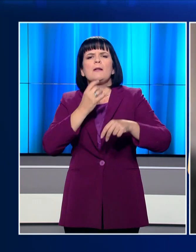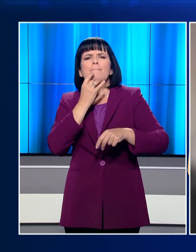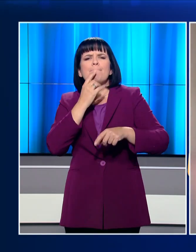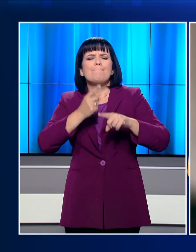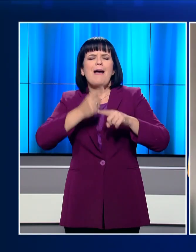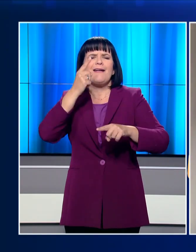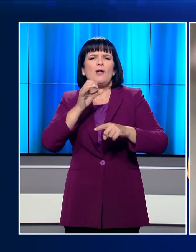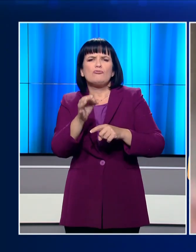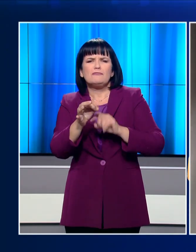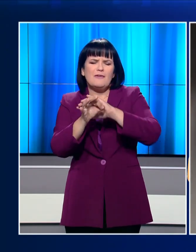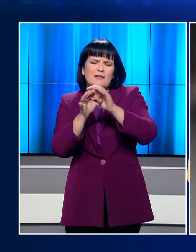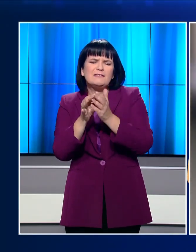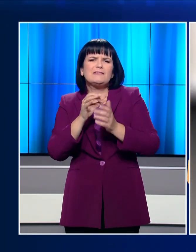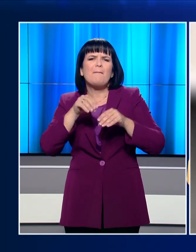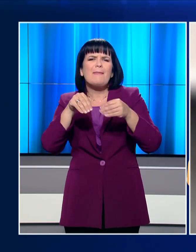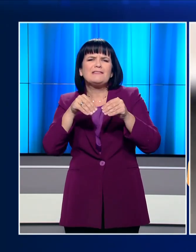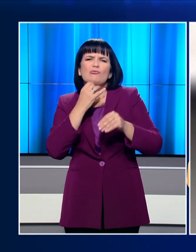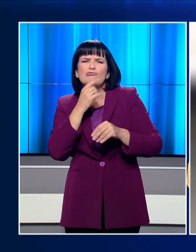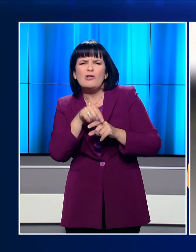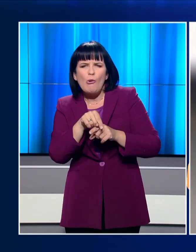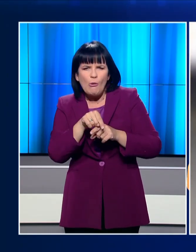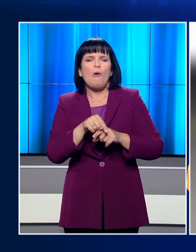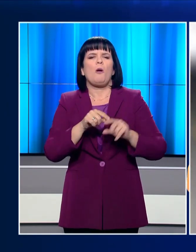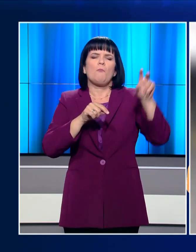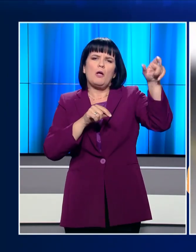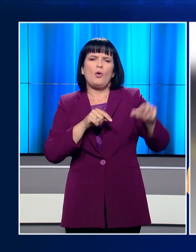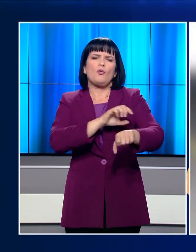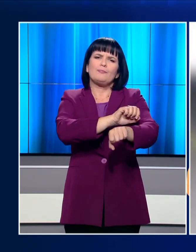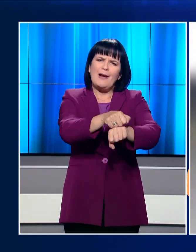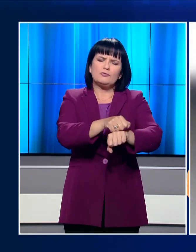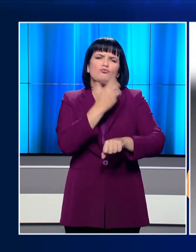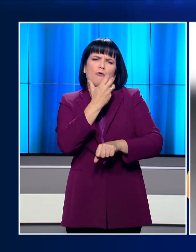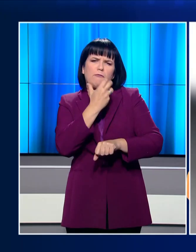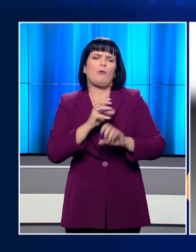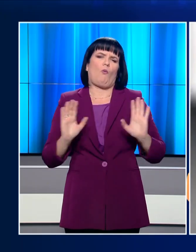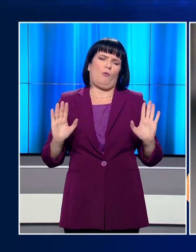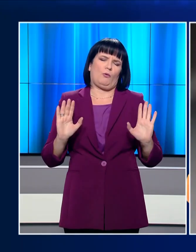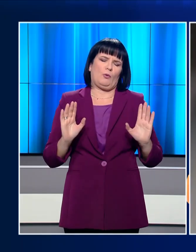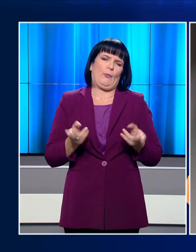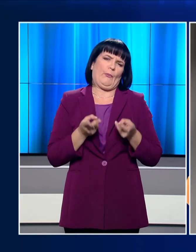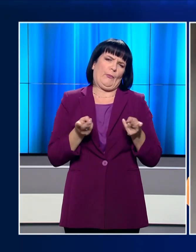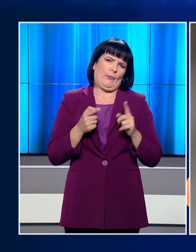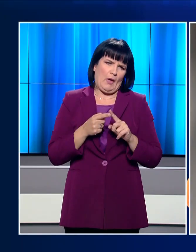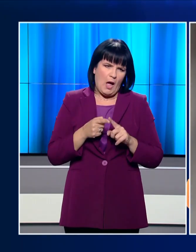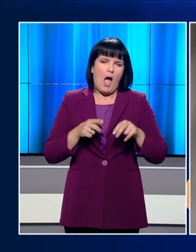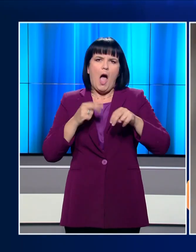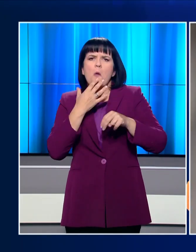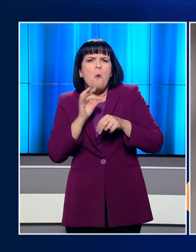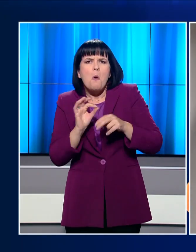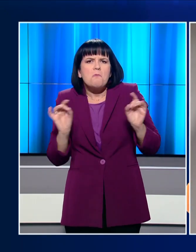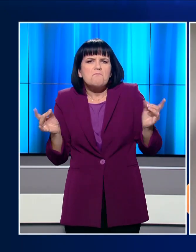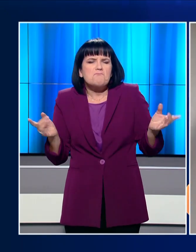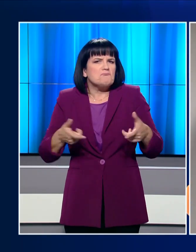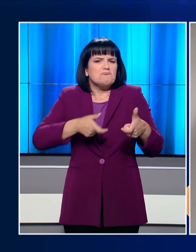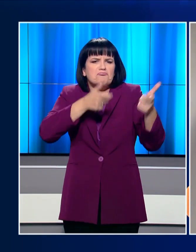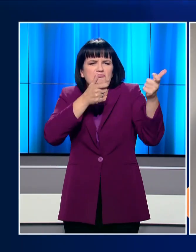μεταλλική σφαίρα καλυμμένη με καουτσούκ για πλάκα και ο νεαρός Παλαιστίνιος δεν τραυματίστηκε σοβαρά. Ο ανέτιος πυροβολισμός όμως υπογραμμίζει